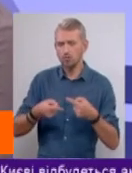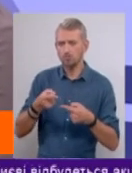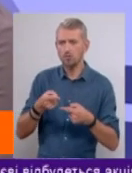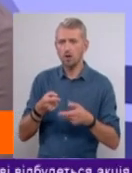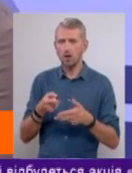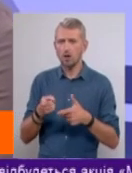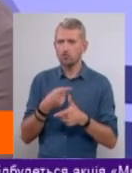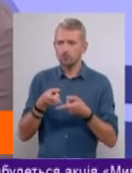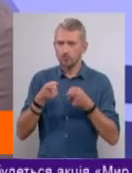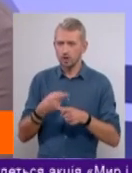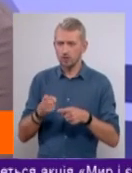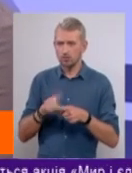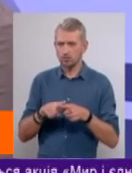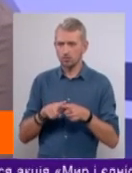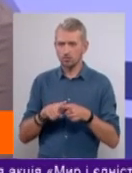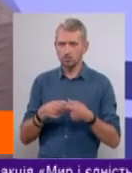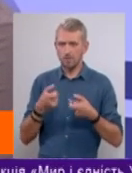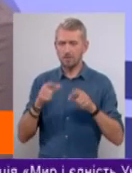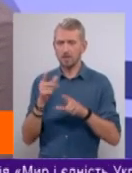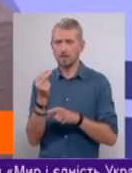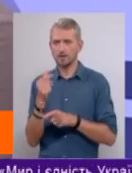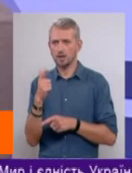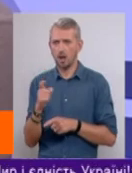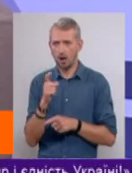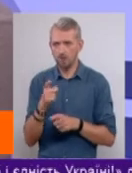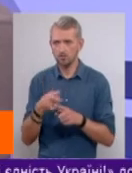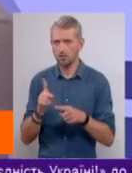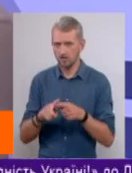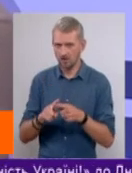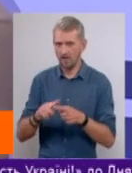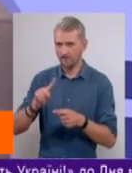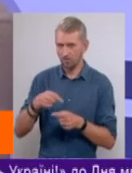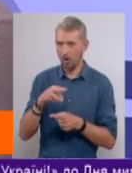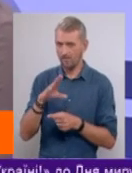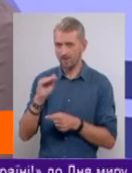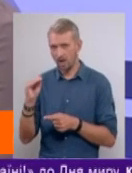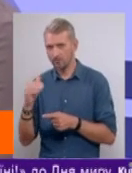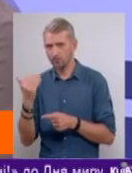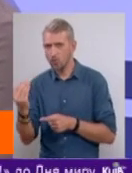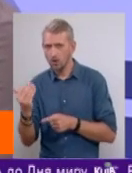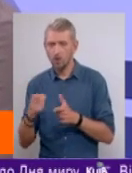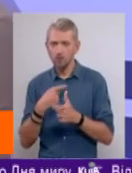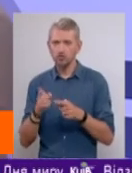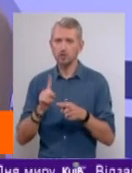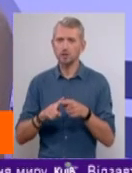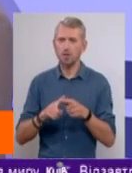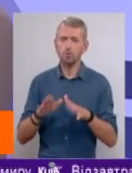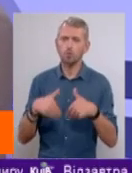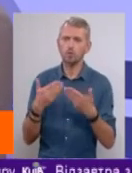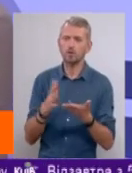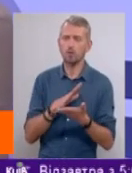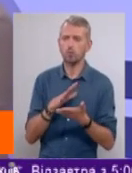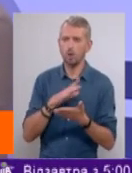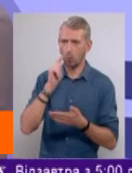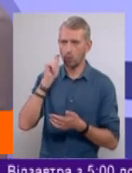дійсно це підняття, я маю на увазі, ціни на газ – це вимога МВФ. Чи, можливо, це все ж таки пропозиція була